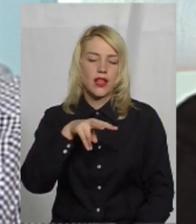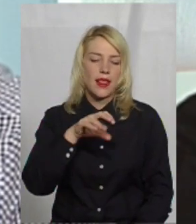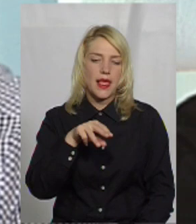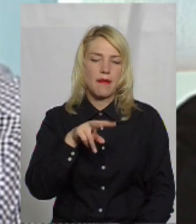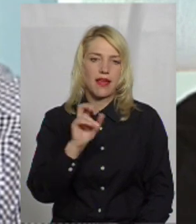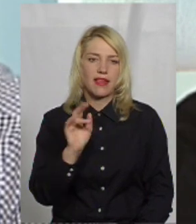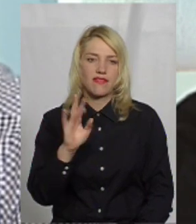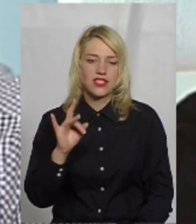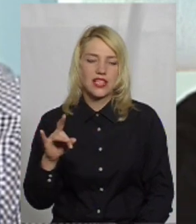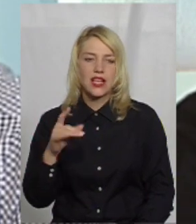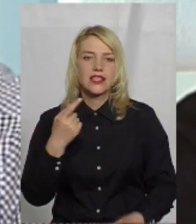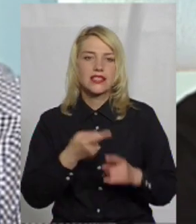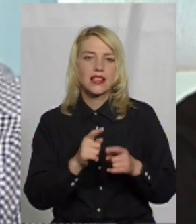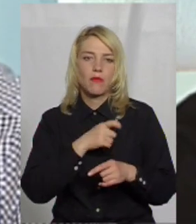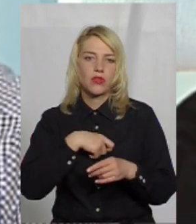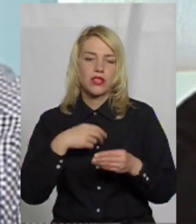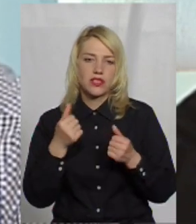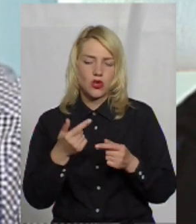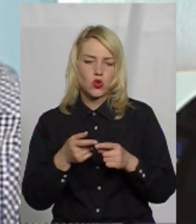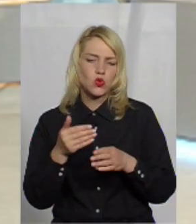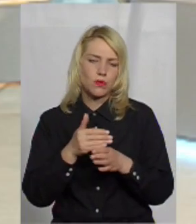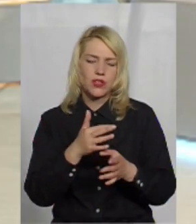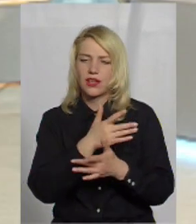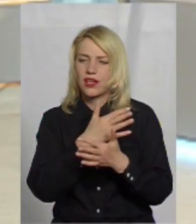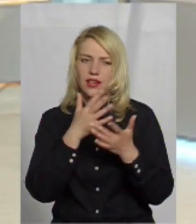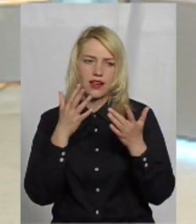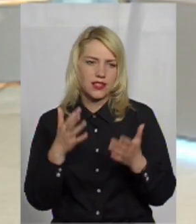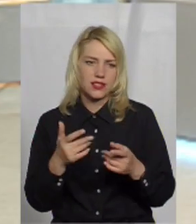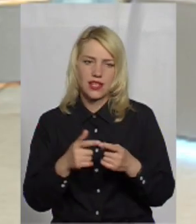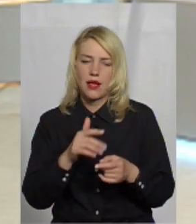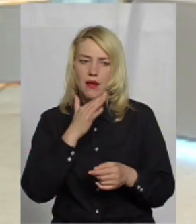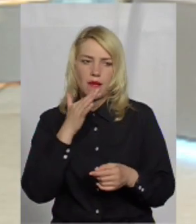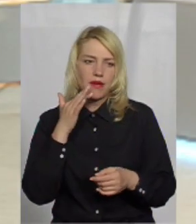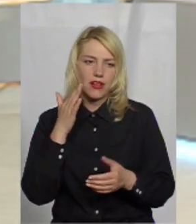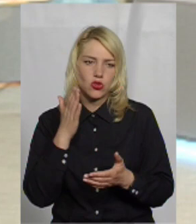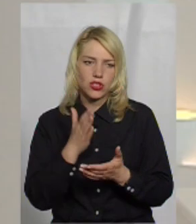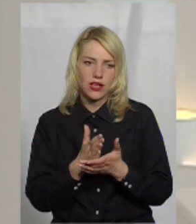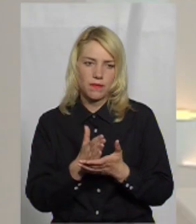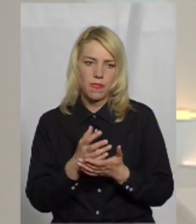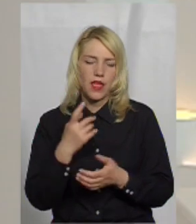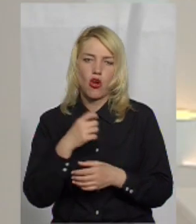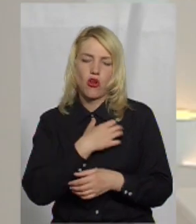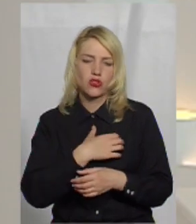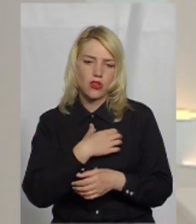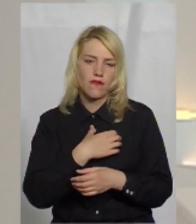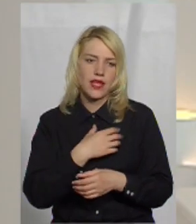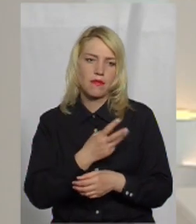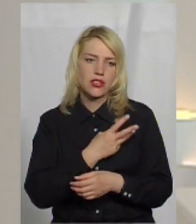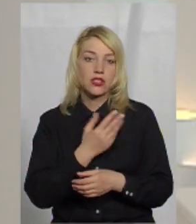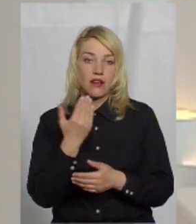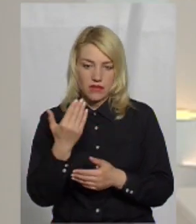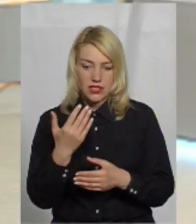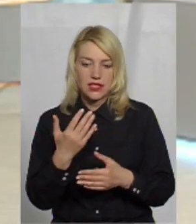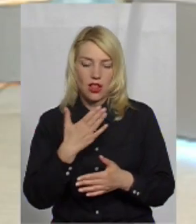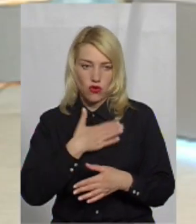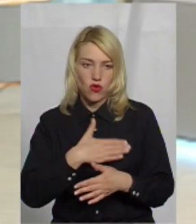за кошти, так звані депутатські кошти, субвенція на соціальну... Різні джерела. Так, джерела є багато. Основне бажання. Ви задоволені їх